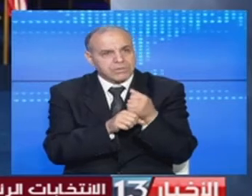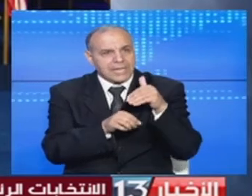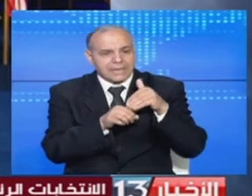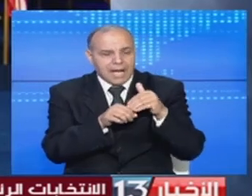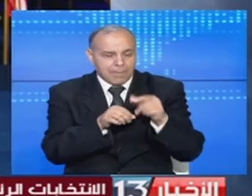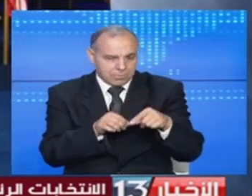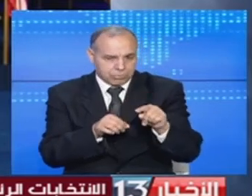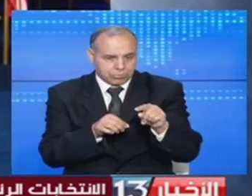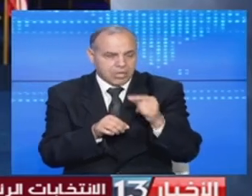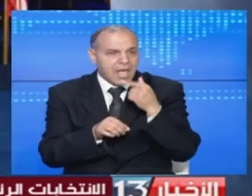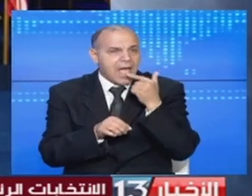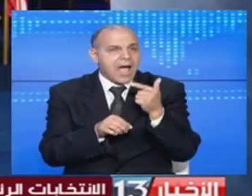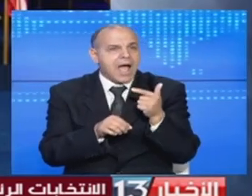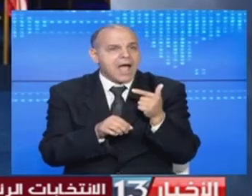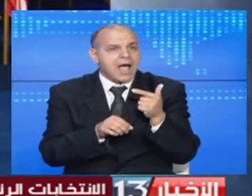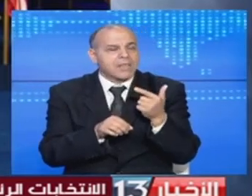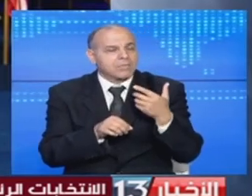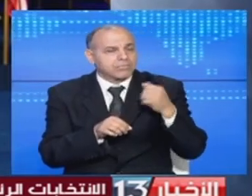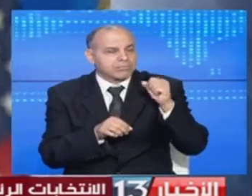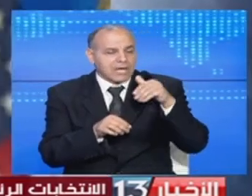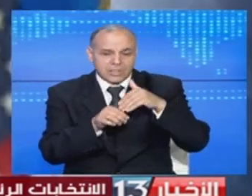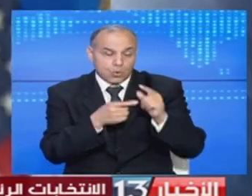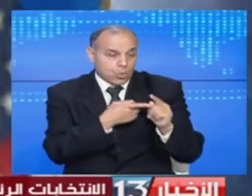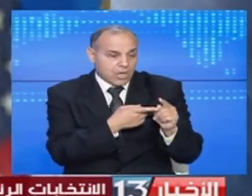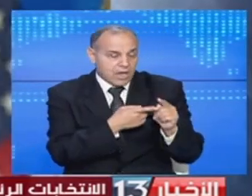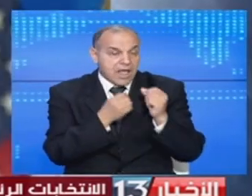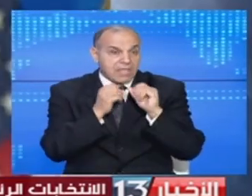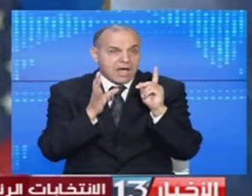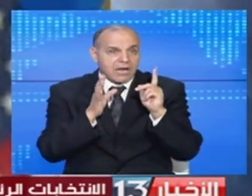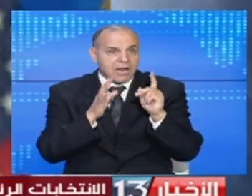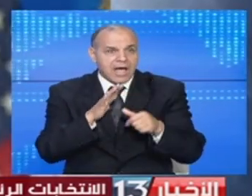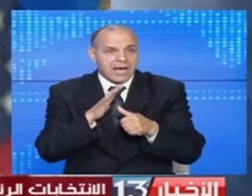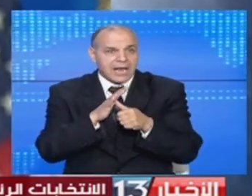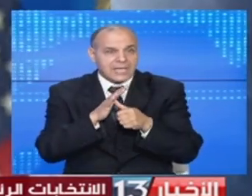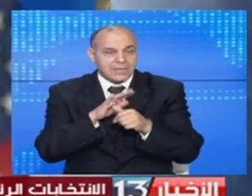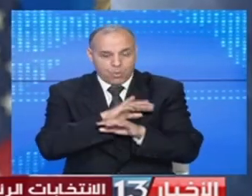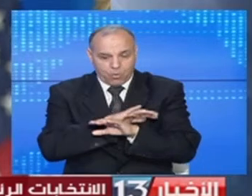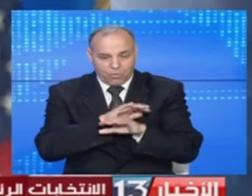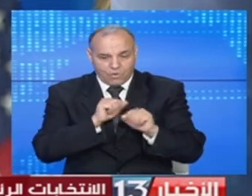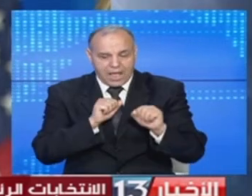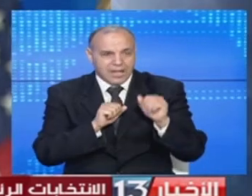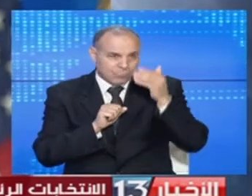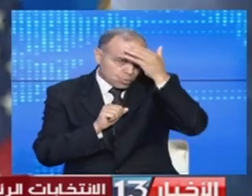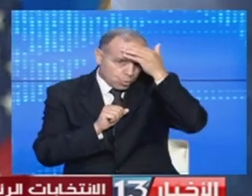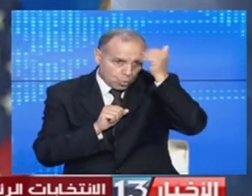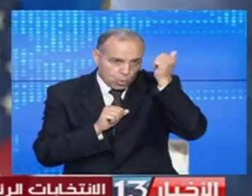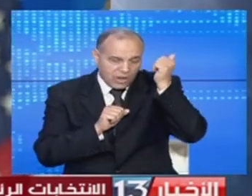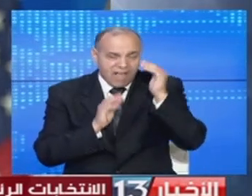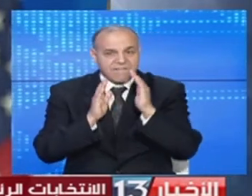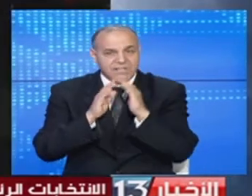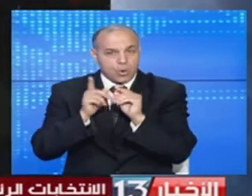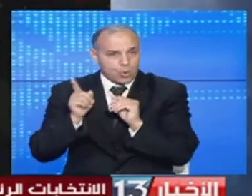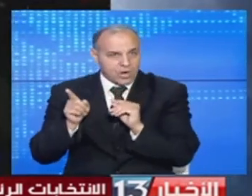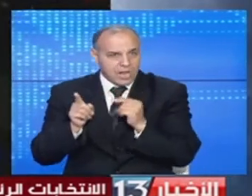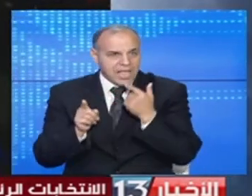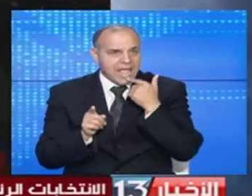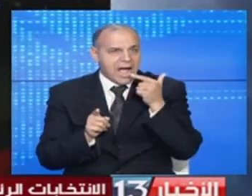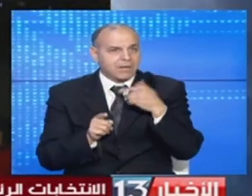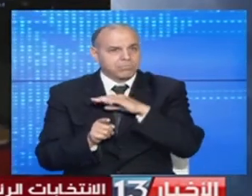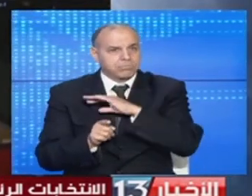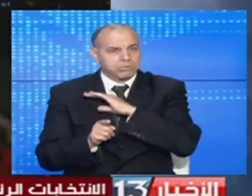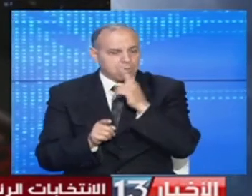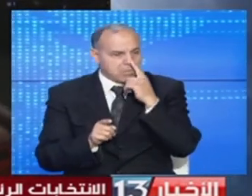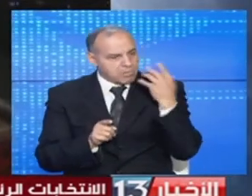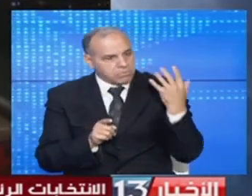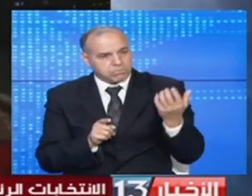الانتخابات بمجرد الانتهاء من فرز الأصوات ظهر الرئيس المتهي ولايته دونالد ترامب من البيت الأبيض ليعلن بدوره